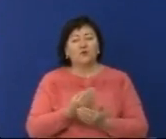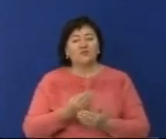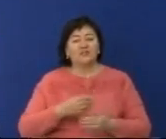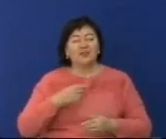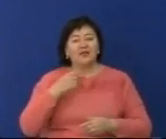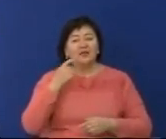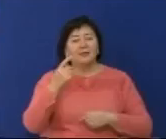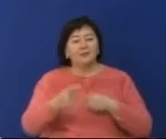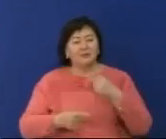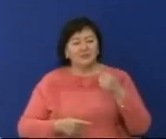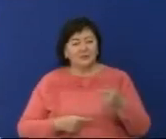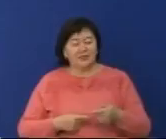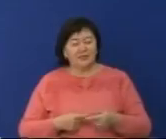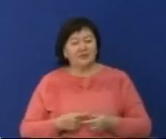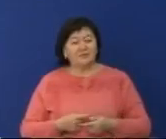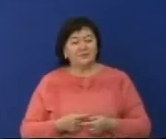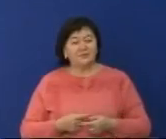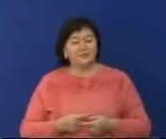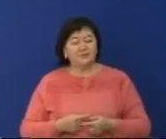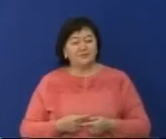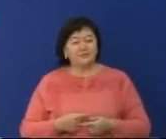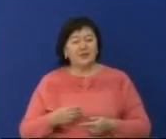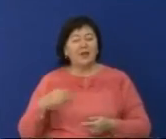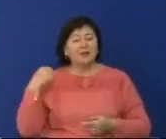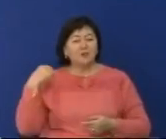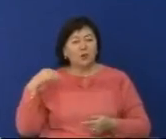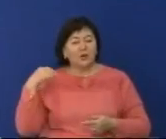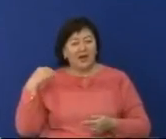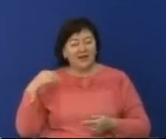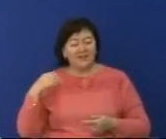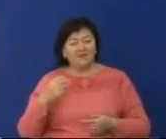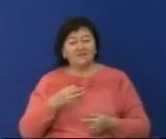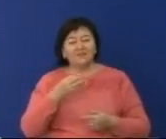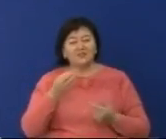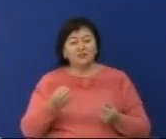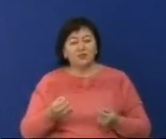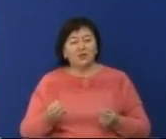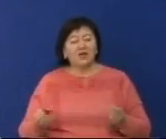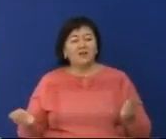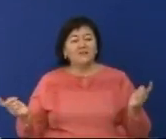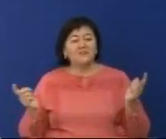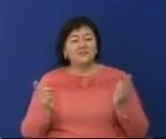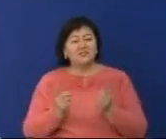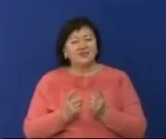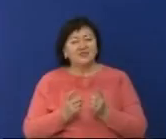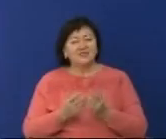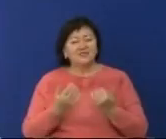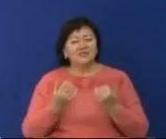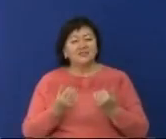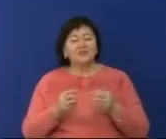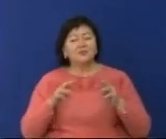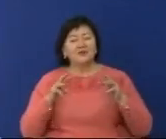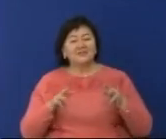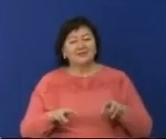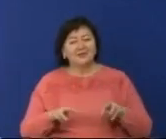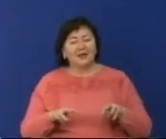қабардар етті. Қасым Жомар Токаев шеврон компаниясының директорлары кенесінің түріғасы